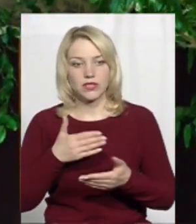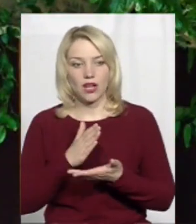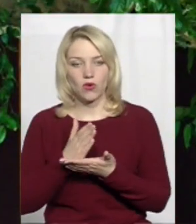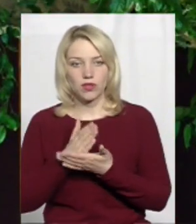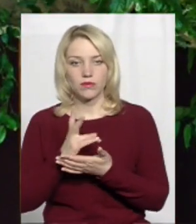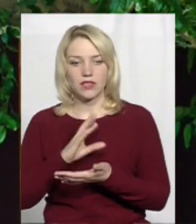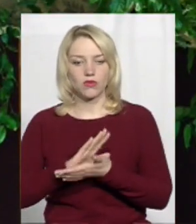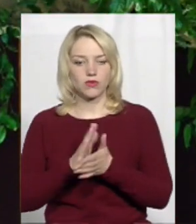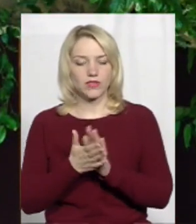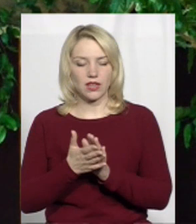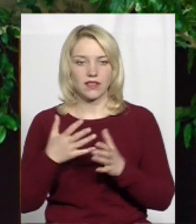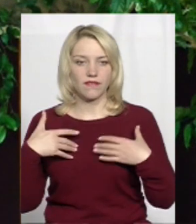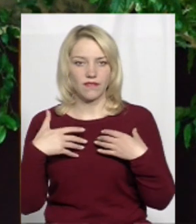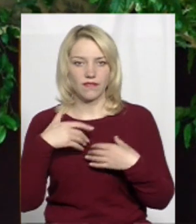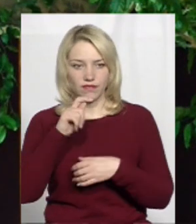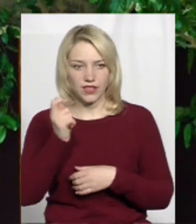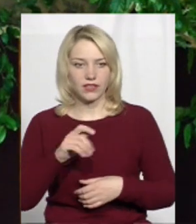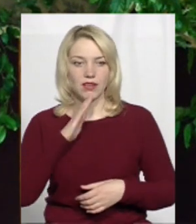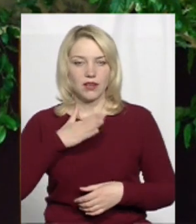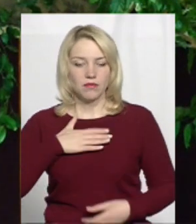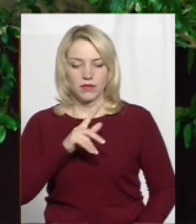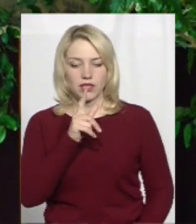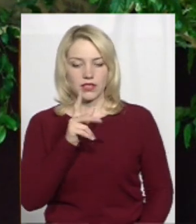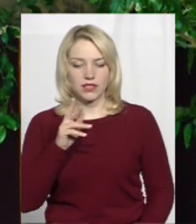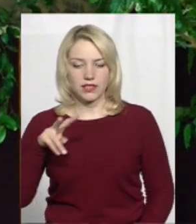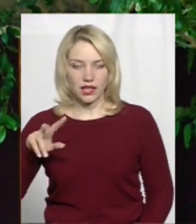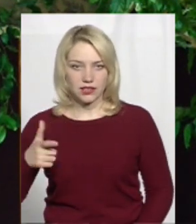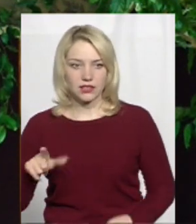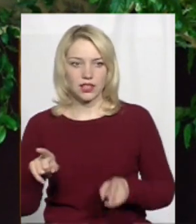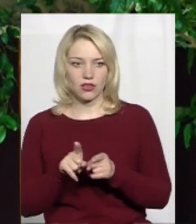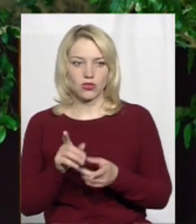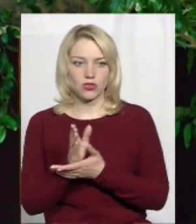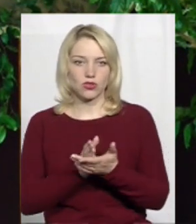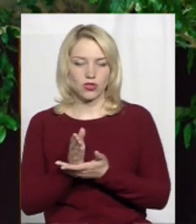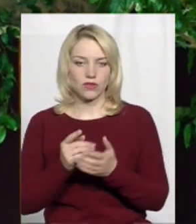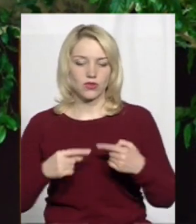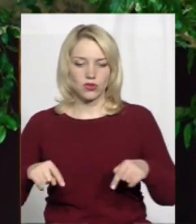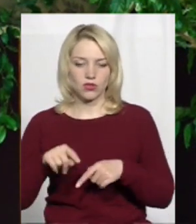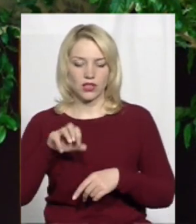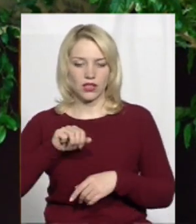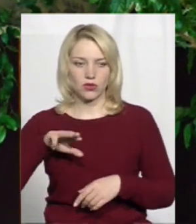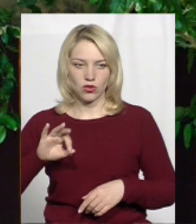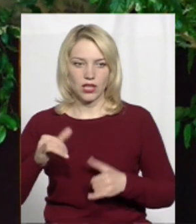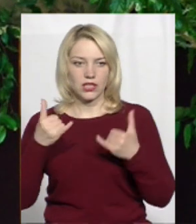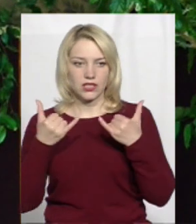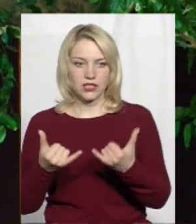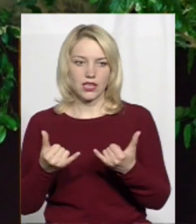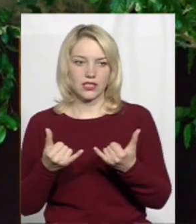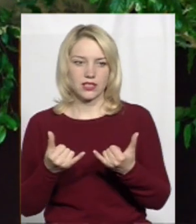Мій зять свого часу відслужив в зоні АТО. Зараз